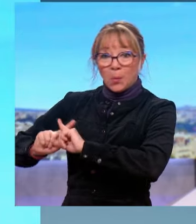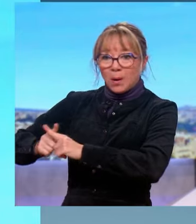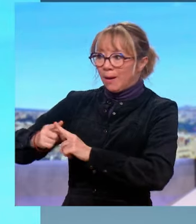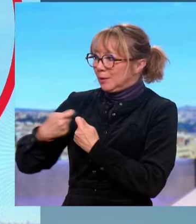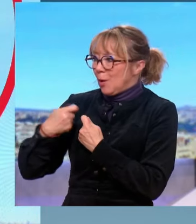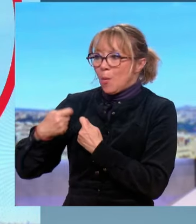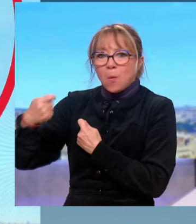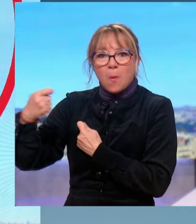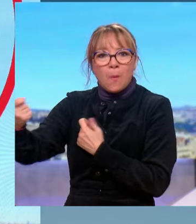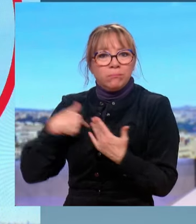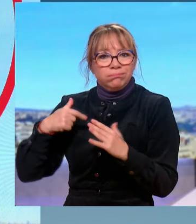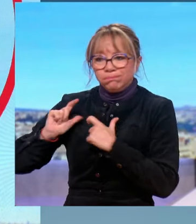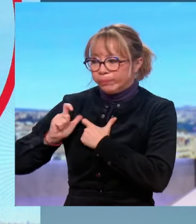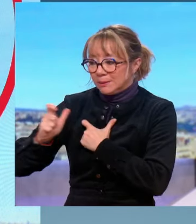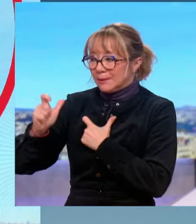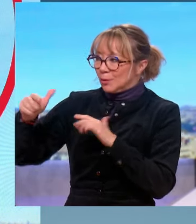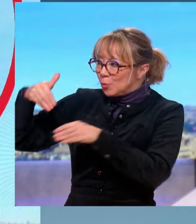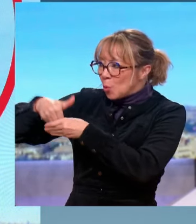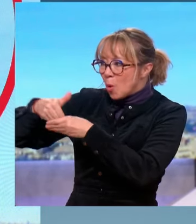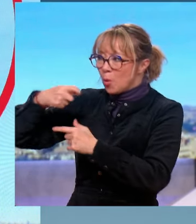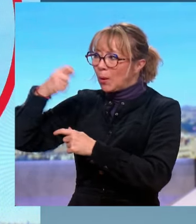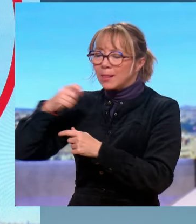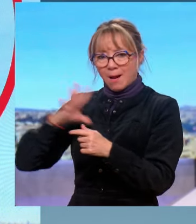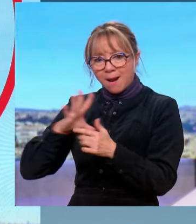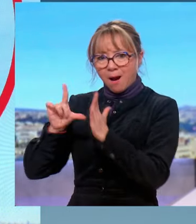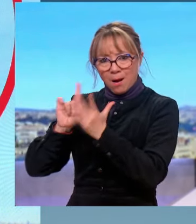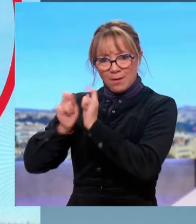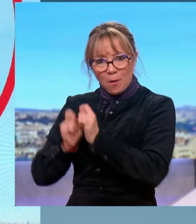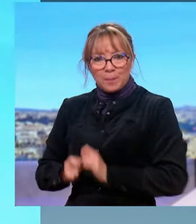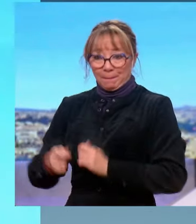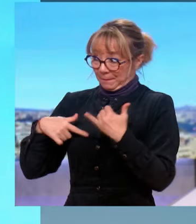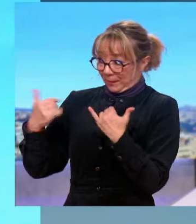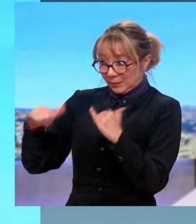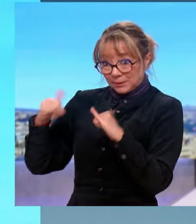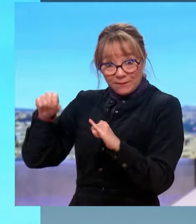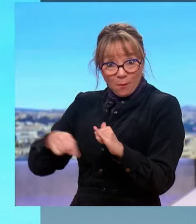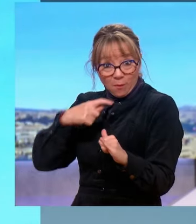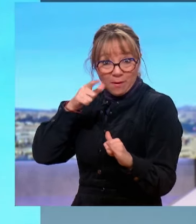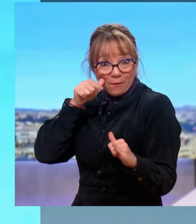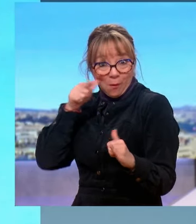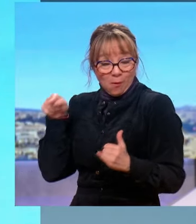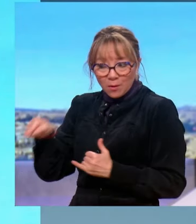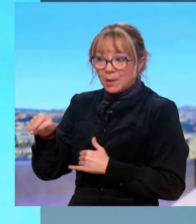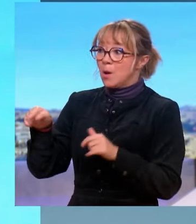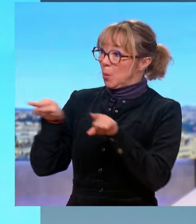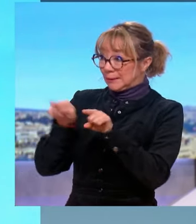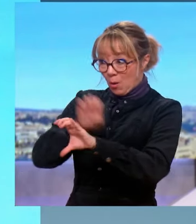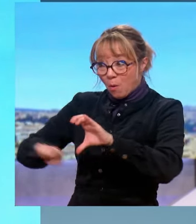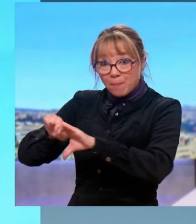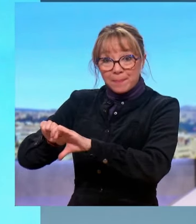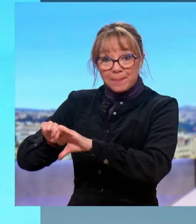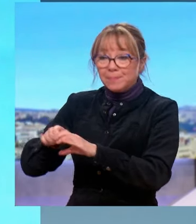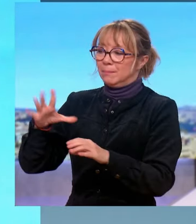processus. Il y a des réformes à mener en Ukraine qui sont importantes, qui doivent continuer d'être menées, même si les Ukrainiens font des efforts. Il y des réformes à mener en Europe et il des discussions